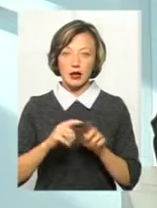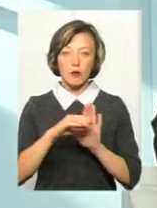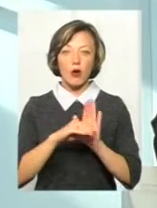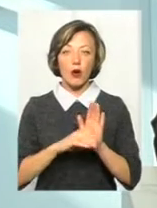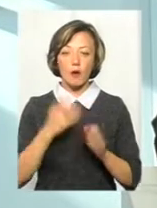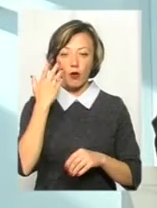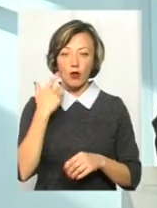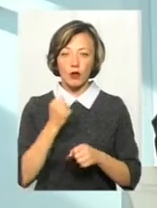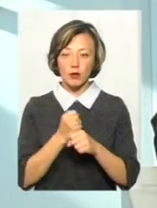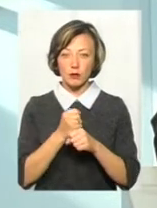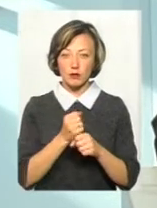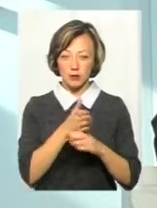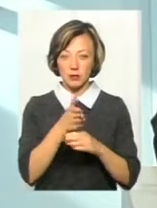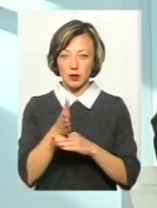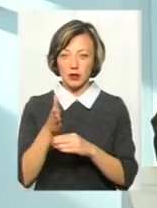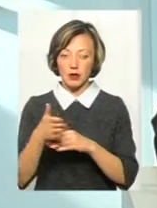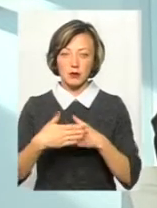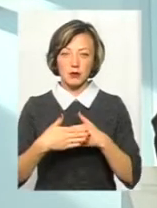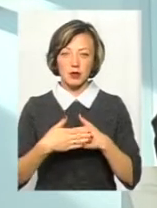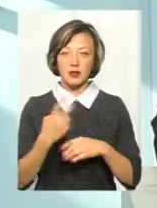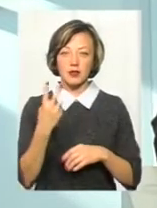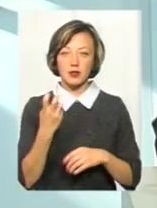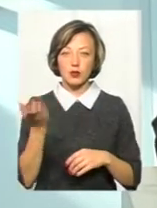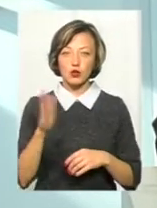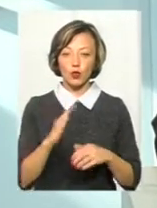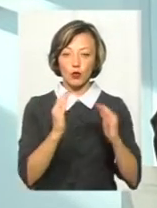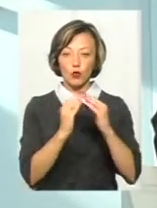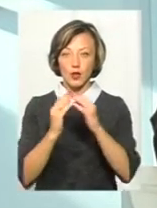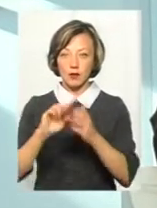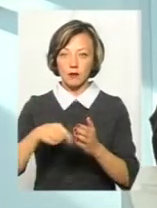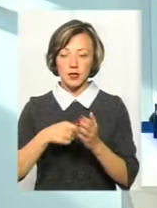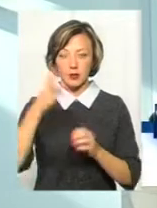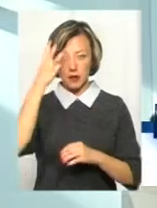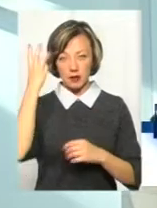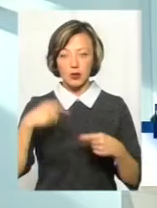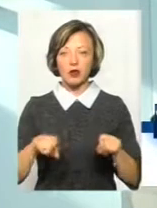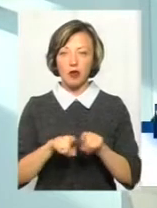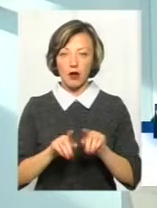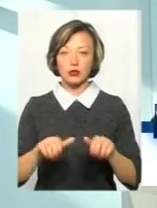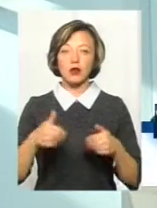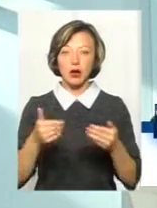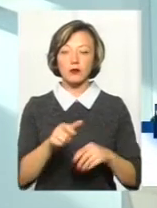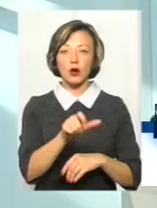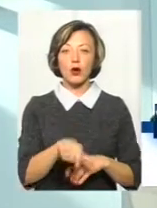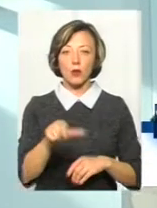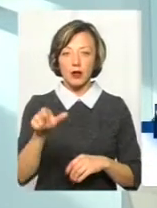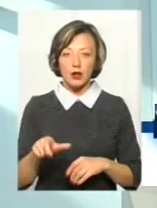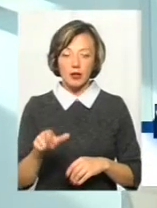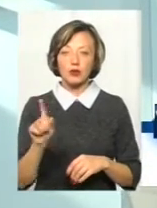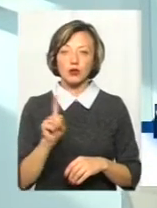опрацювали вже близько на сьогоднішній день 200 будинків в місті, також радимо громадянам, що